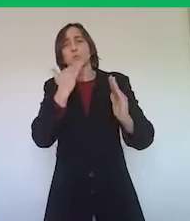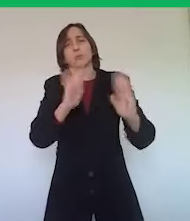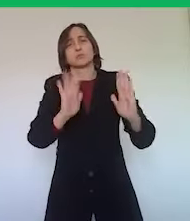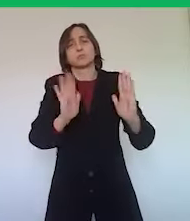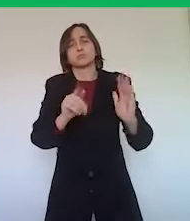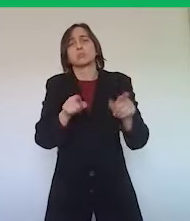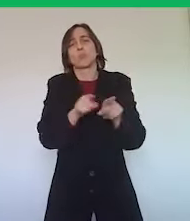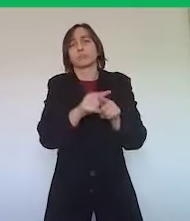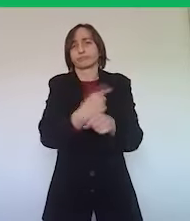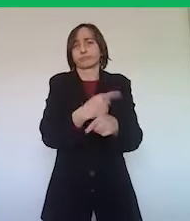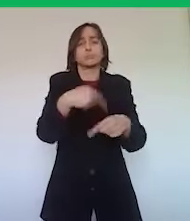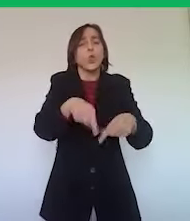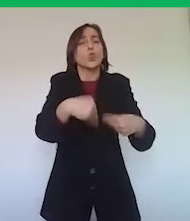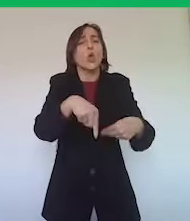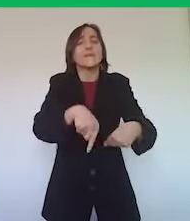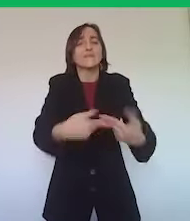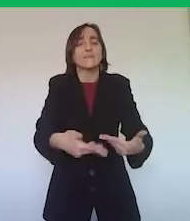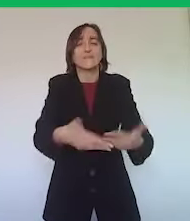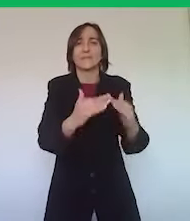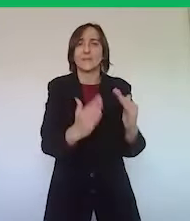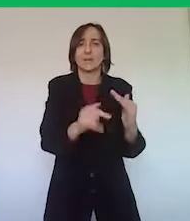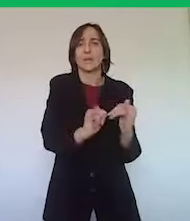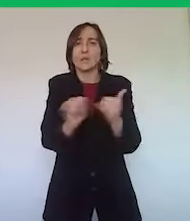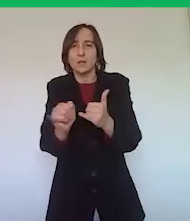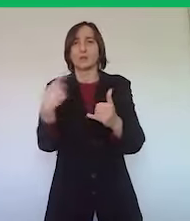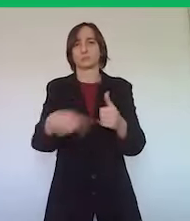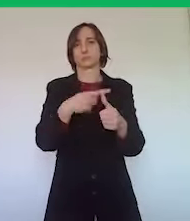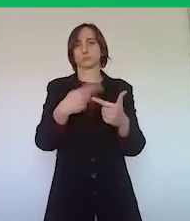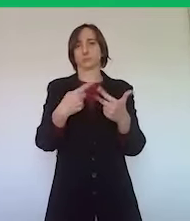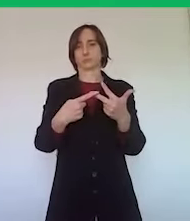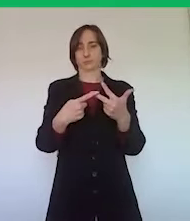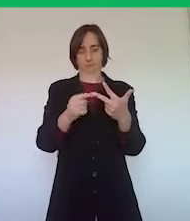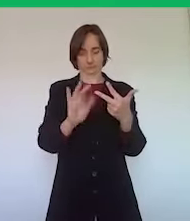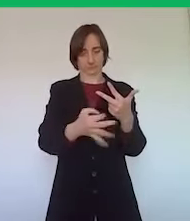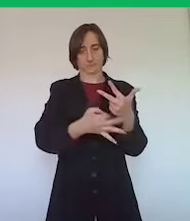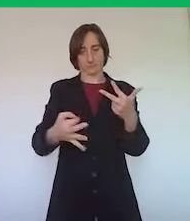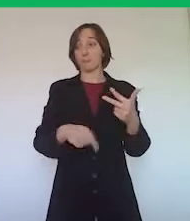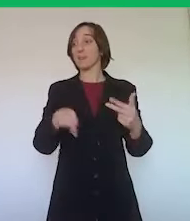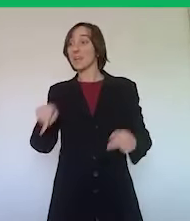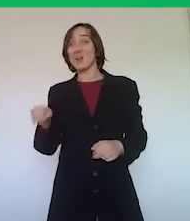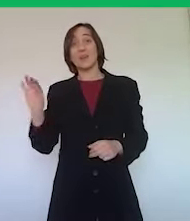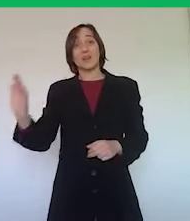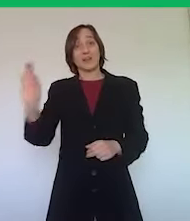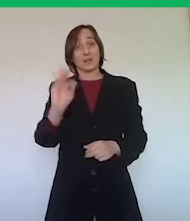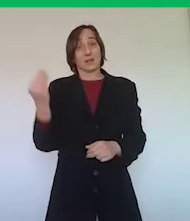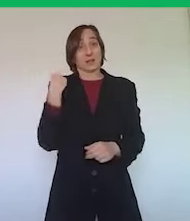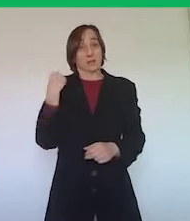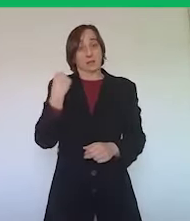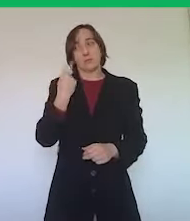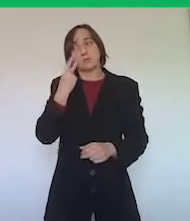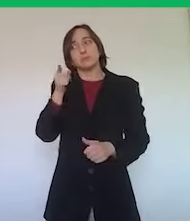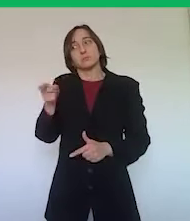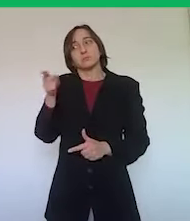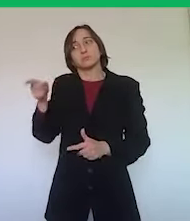differenza da questo punto di vista. Allora, proviamo a esaminare i casi che mi sono stati sottoposti da